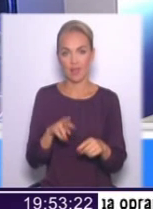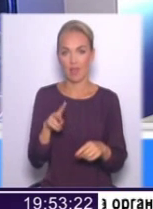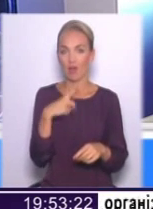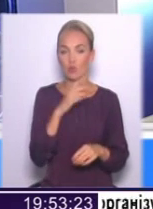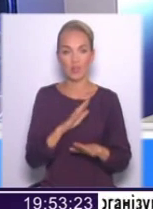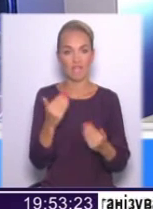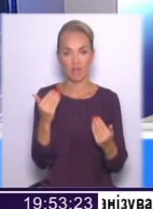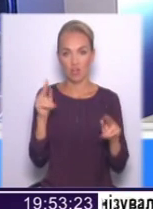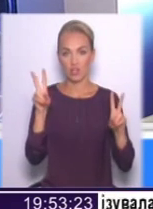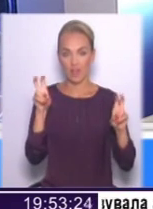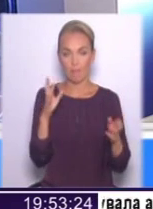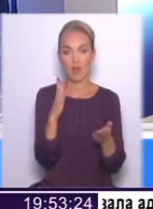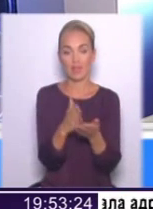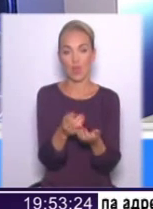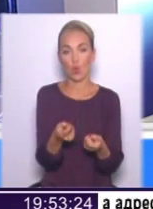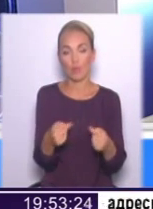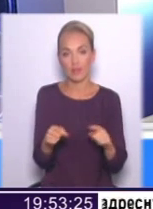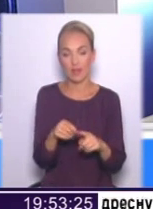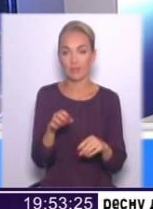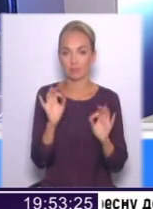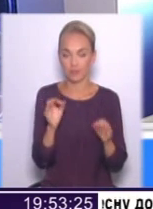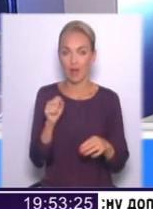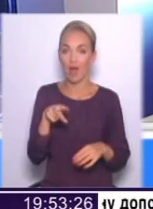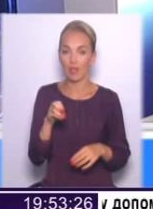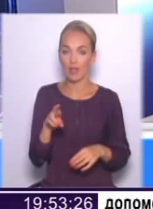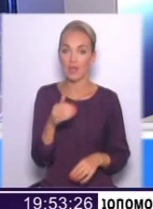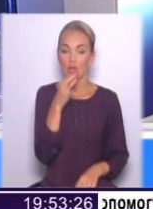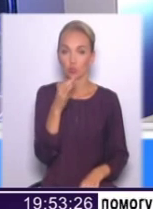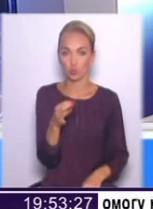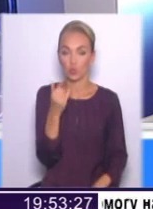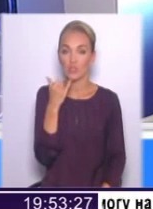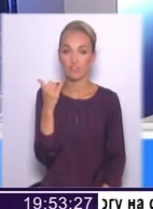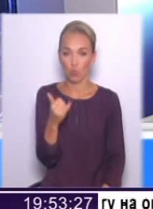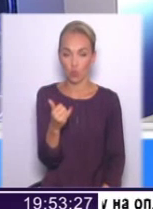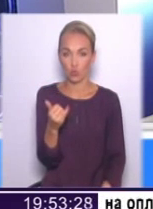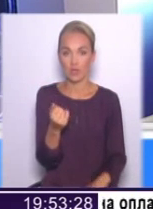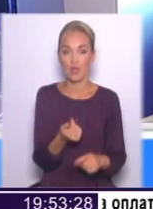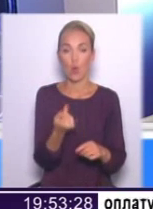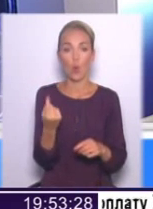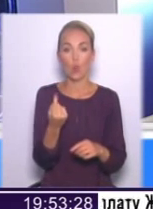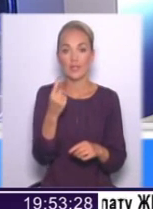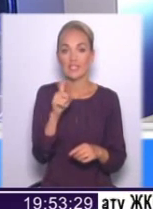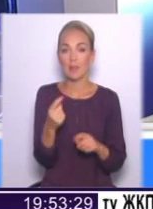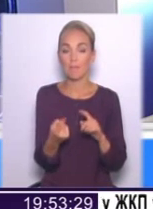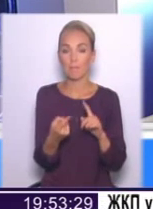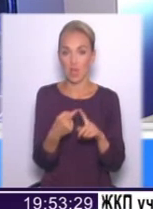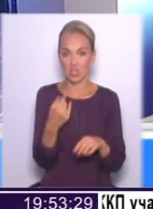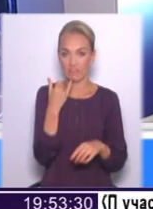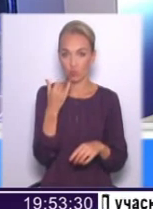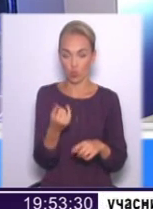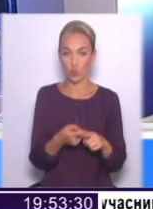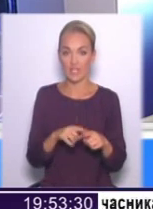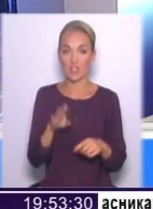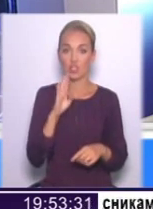ваша тема, є в комітет, дійсно тут ви праві, але я вам скажу, оце дзвіночок, це такий один із перших дзвіночків оцеї жіночки.